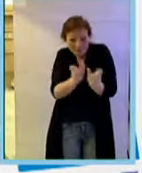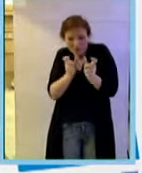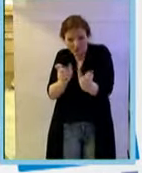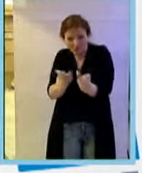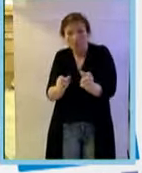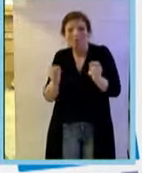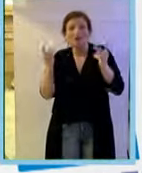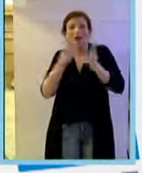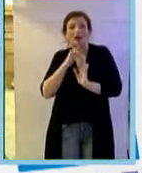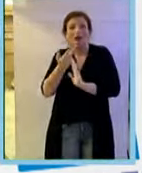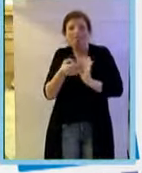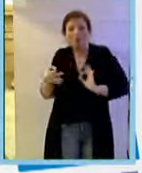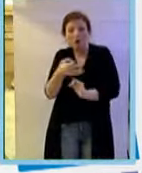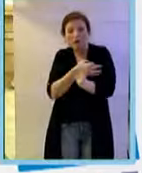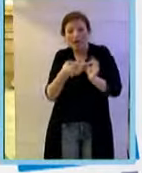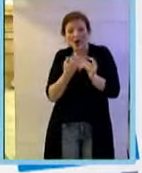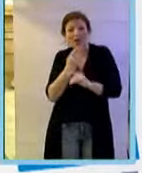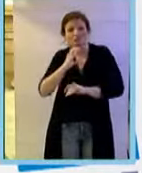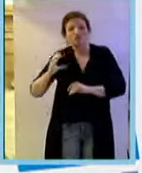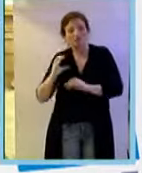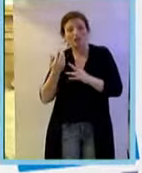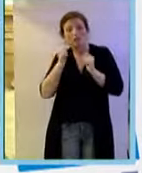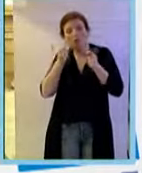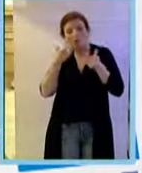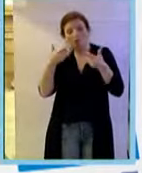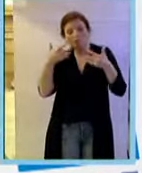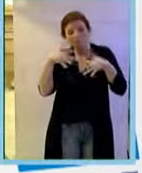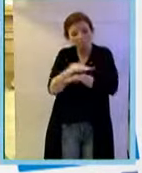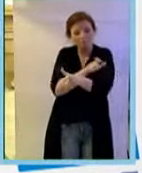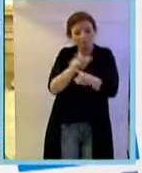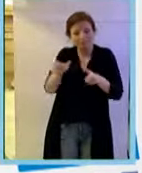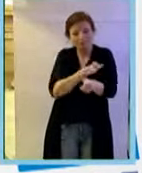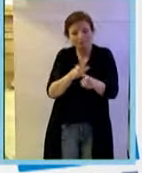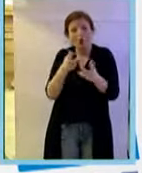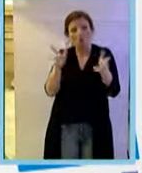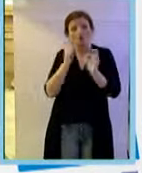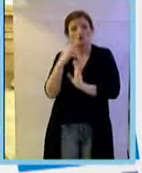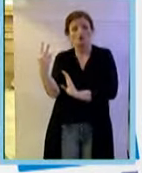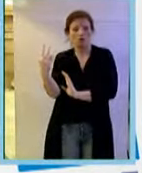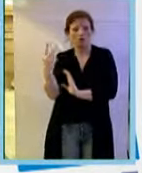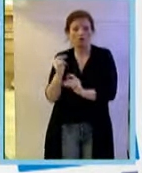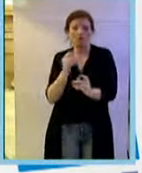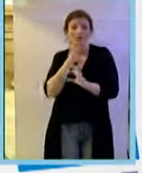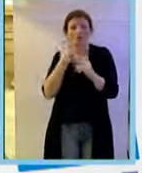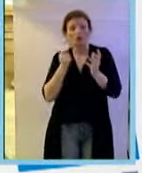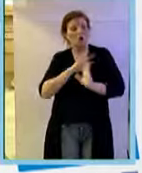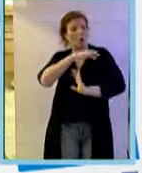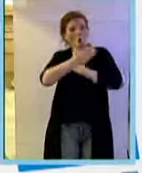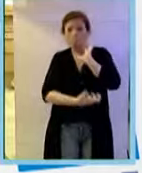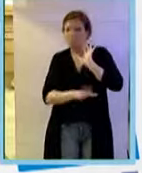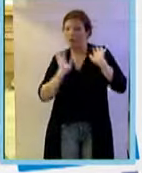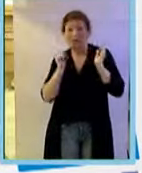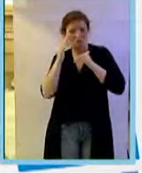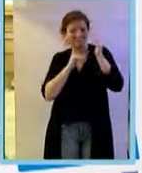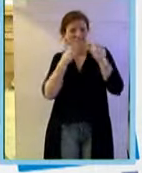1 e in altre molecole come il VEGF-C, che possono interagire con il VEGF recettore 2. Quindi c'è un enorme complessità in questo sistema,